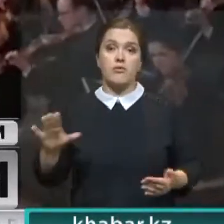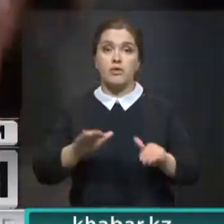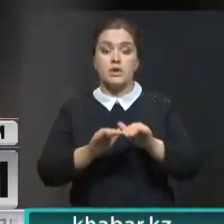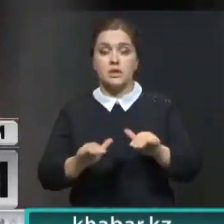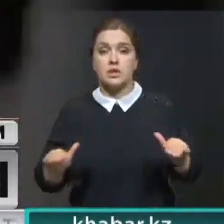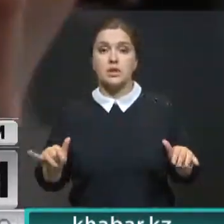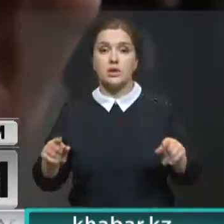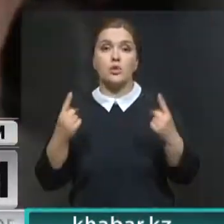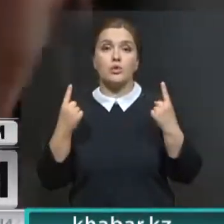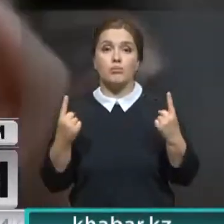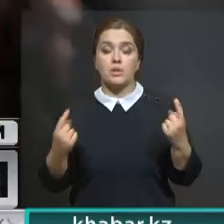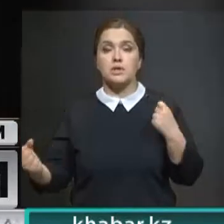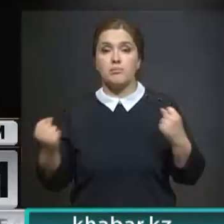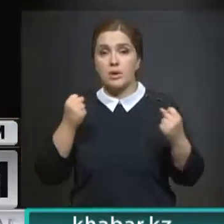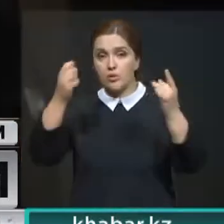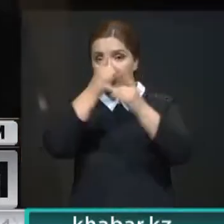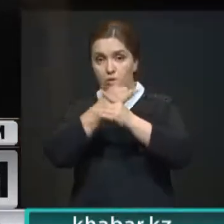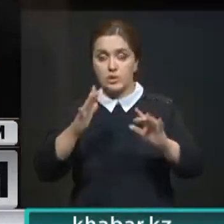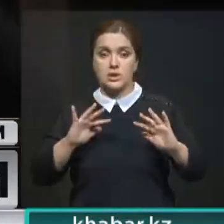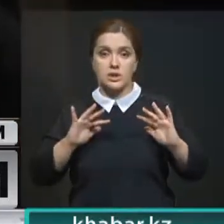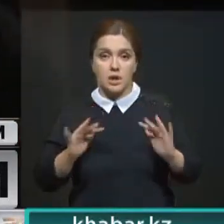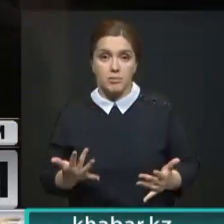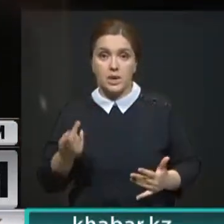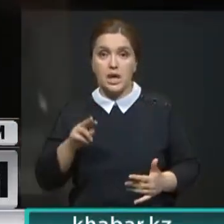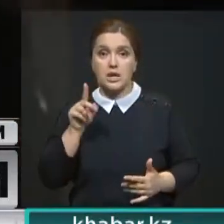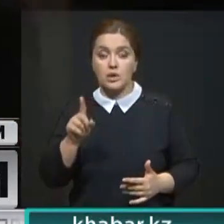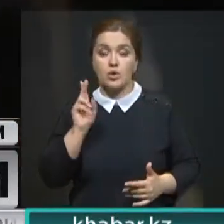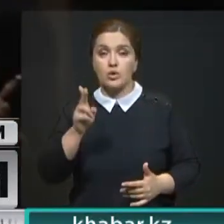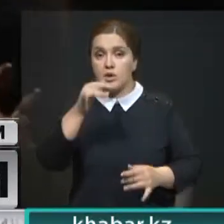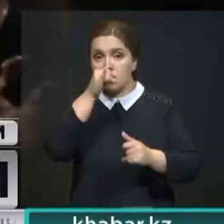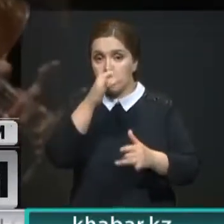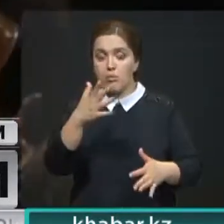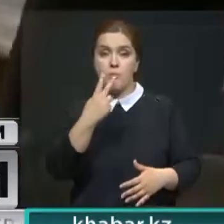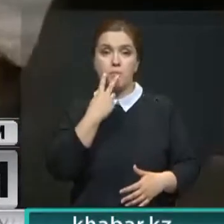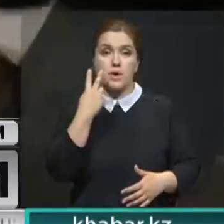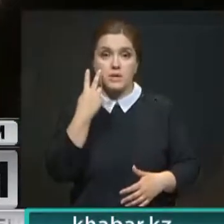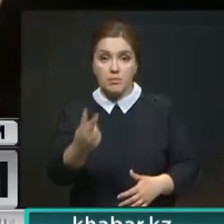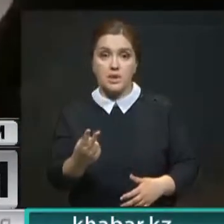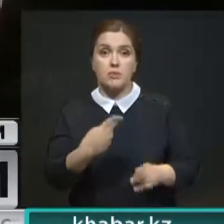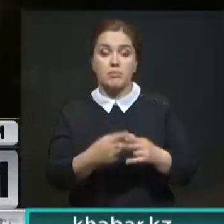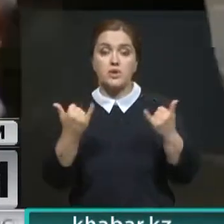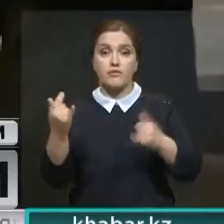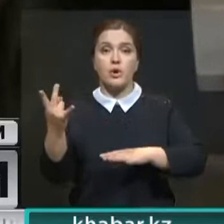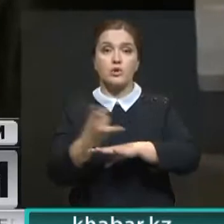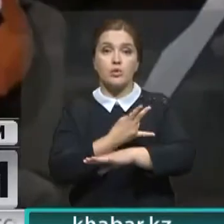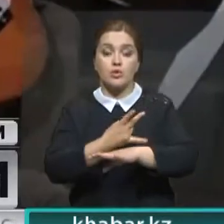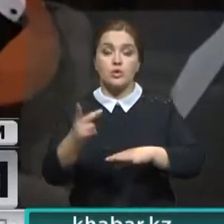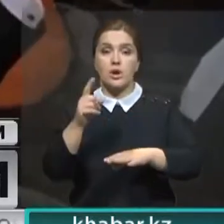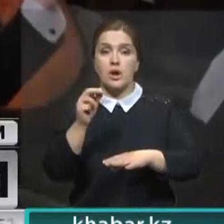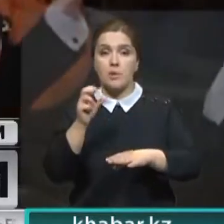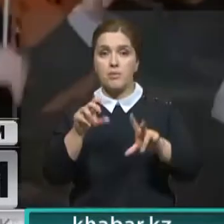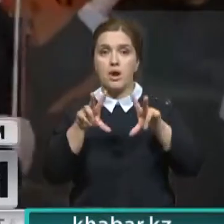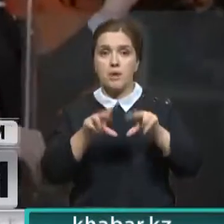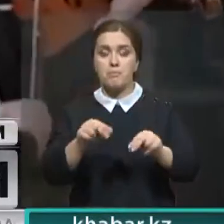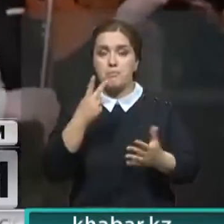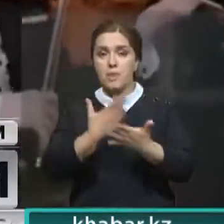и много других крупных спортивных и культурных событий. Для тех, кто все же не сможет посмотреть трансляцию концерта, сегодня ночью «Хабар» обещает показать